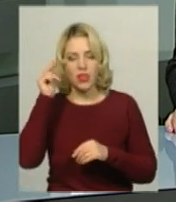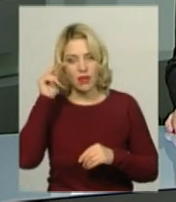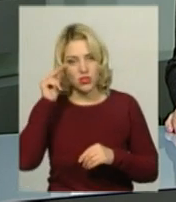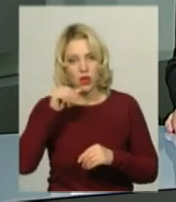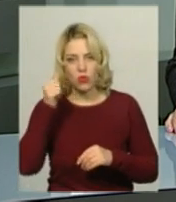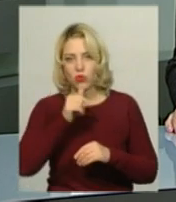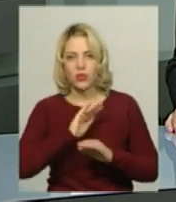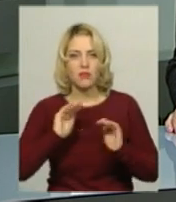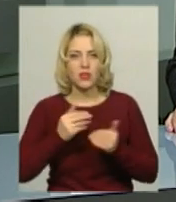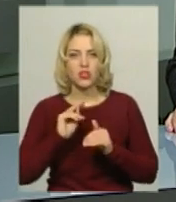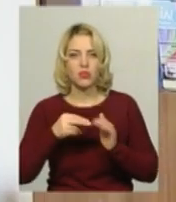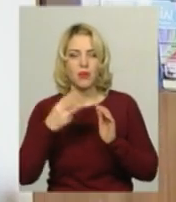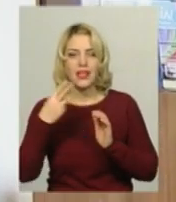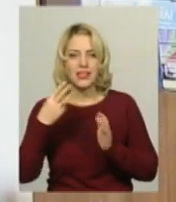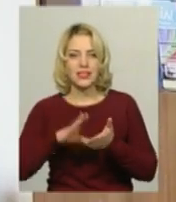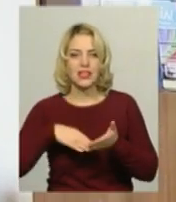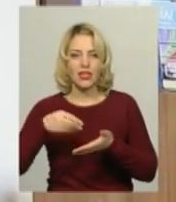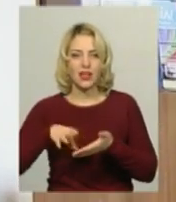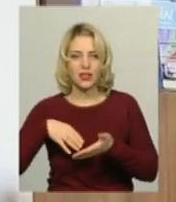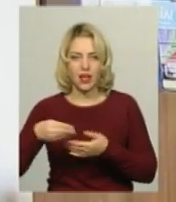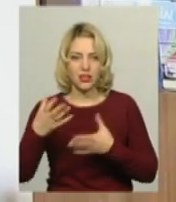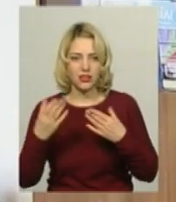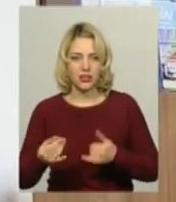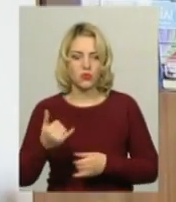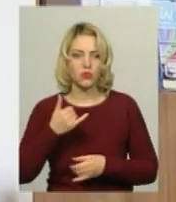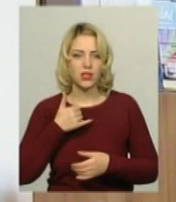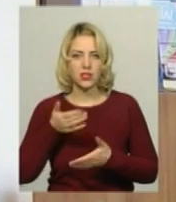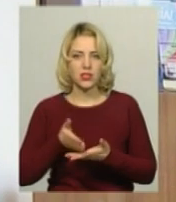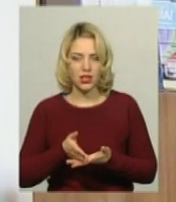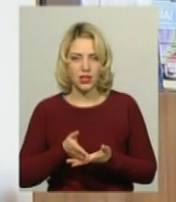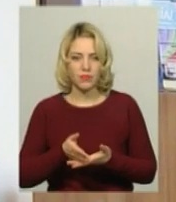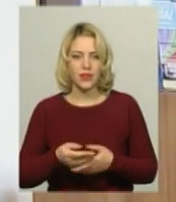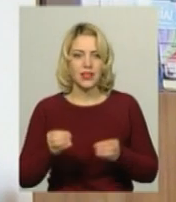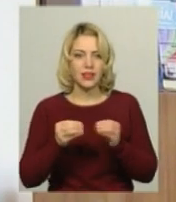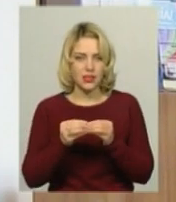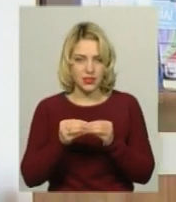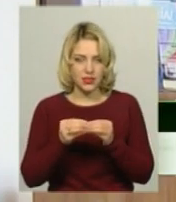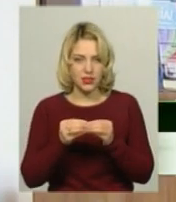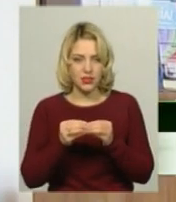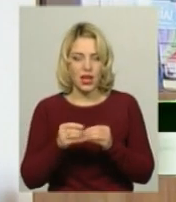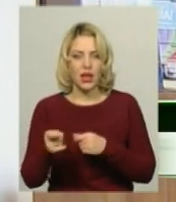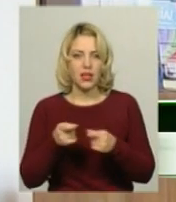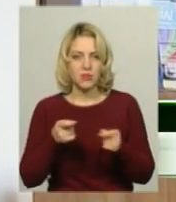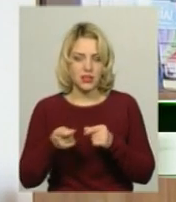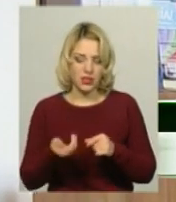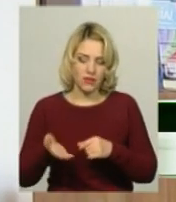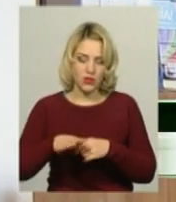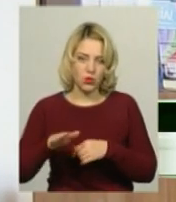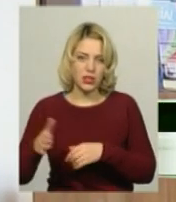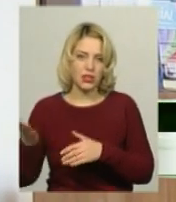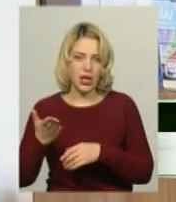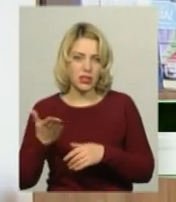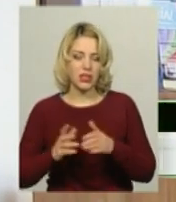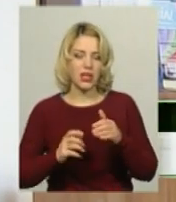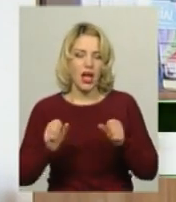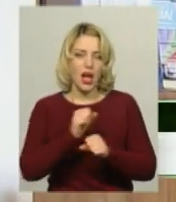календарних днів. У нас є 10 адміністративних одиниць, в яких канікули